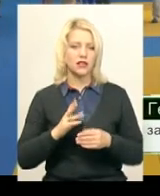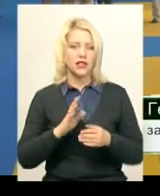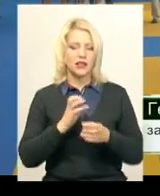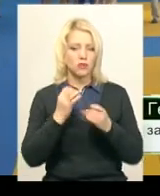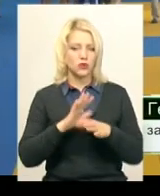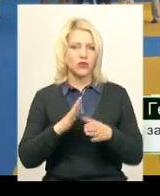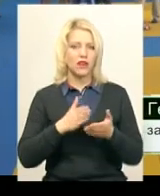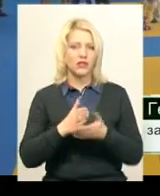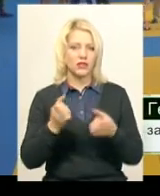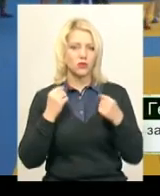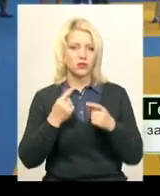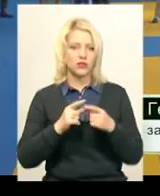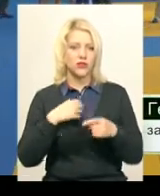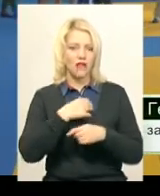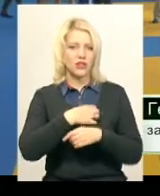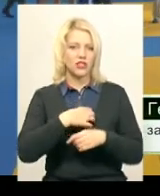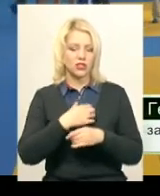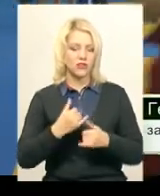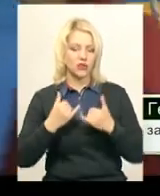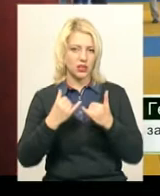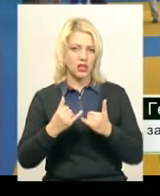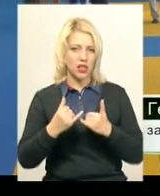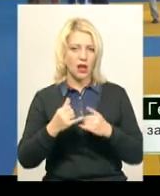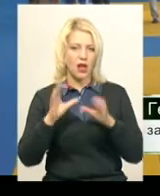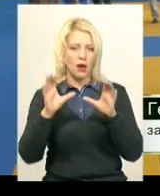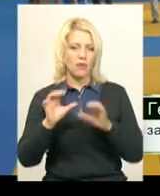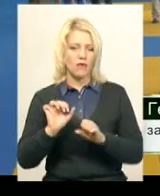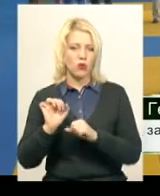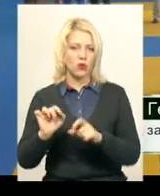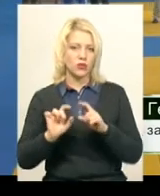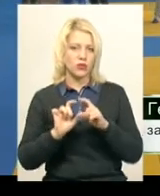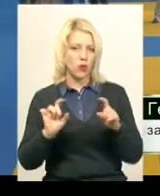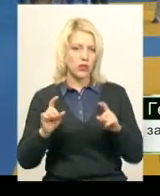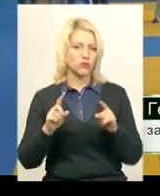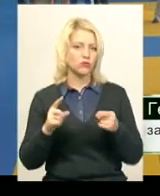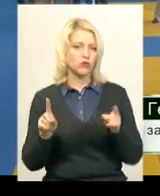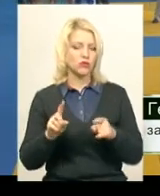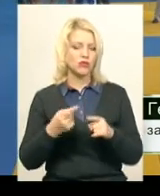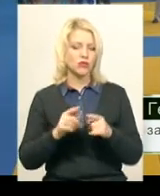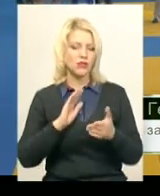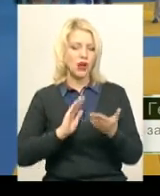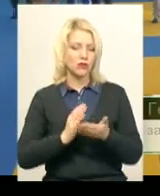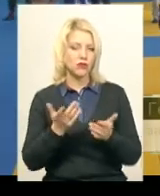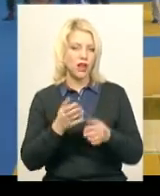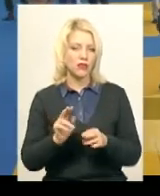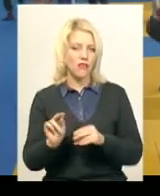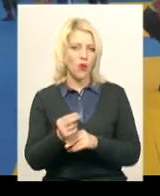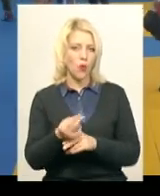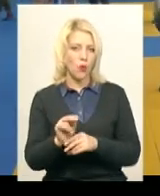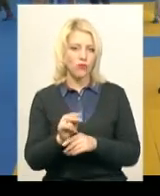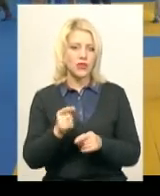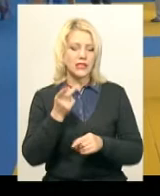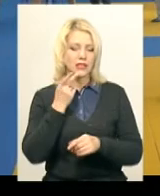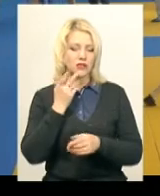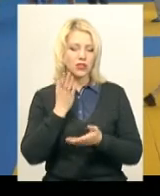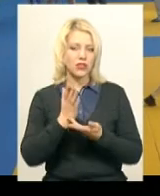надзвичайно цінний для правоохоронних органів, тому що ті якості фізичні, які він маховує, завжди будуть